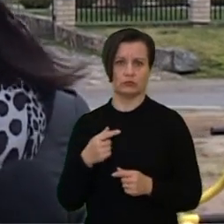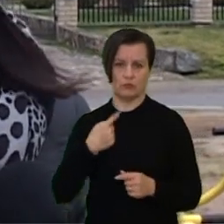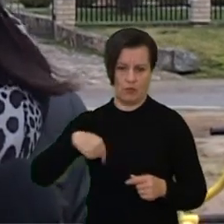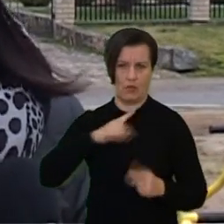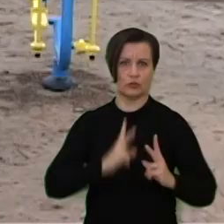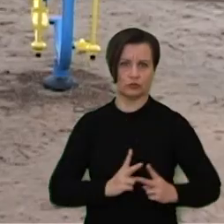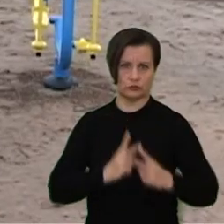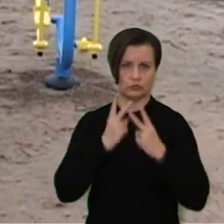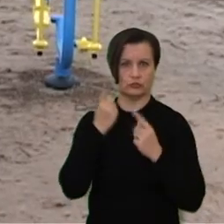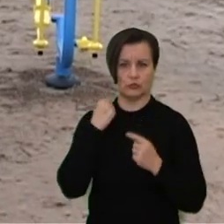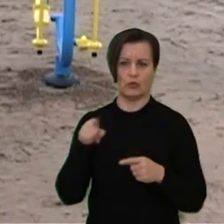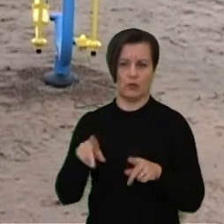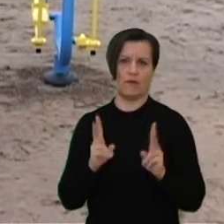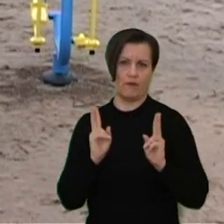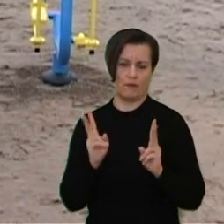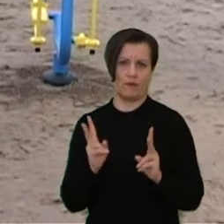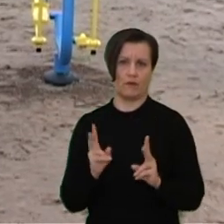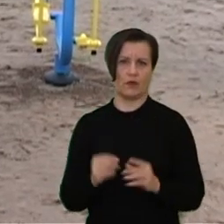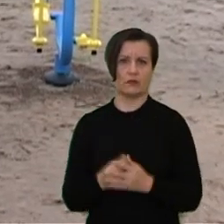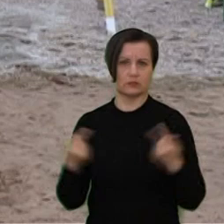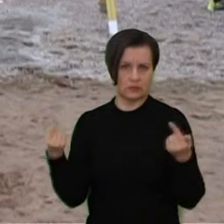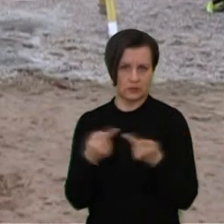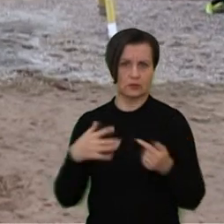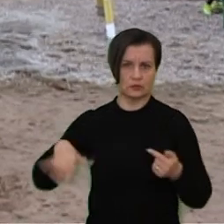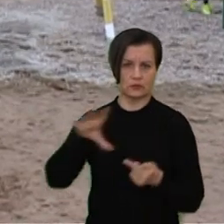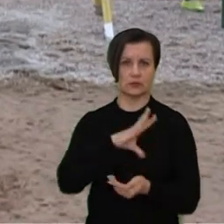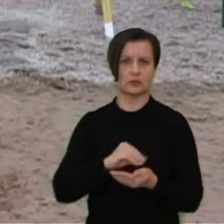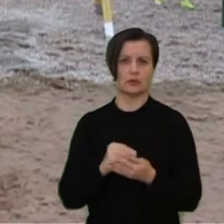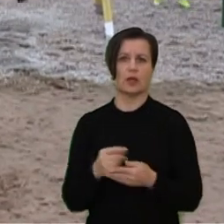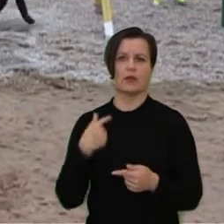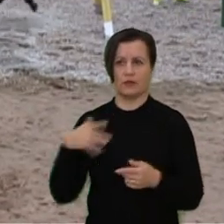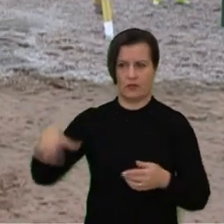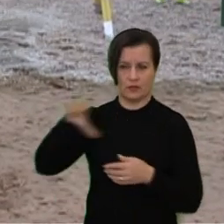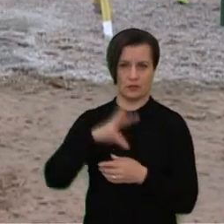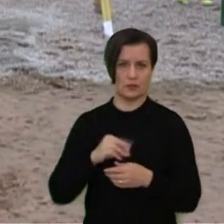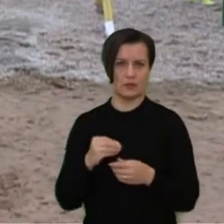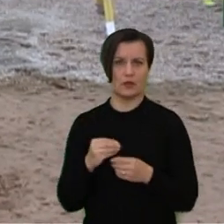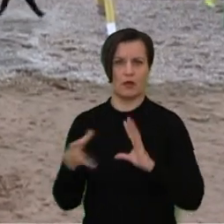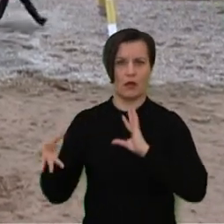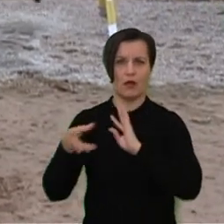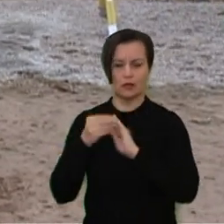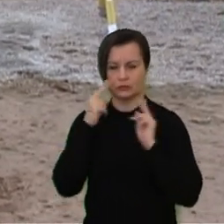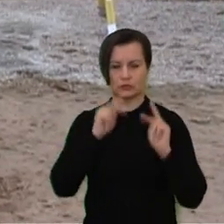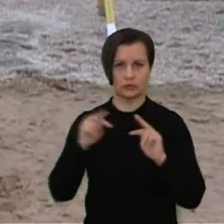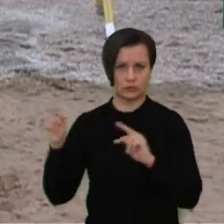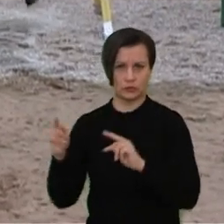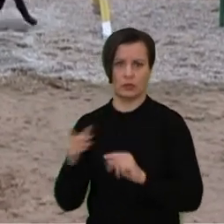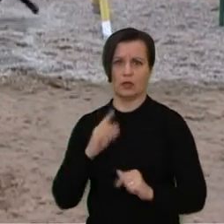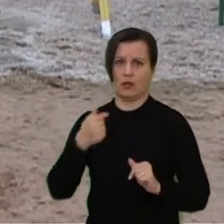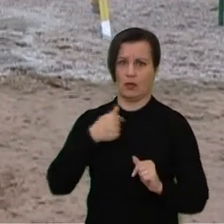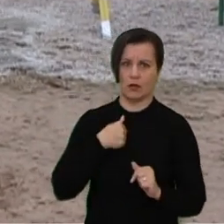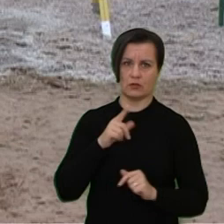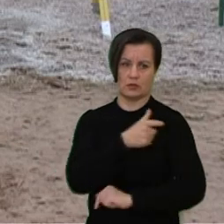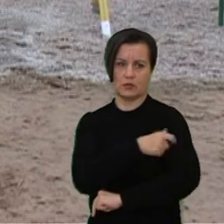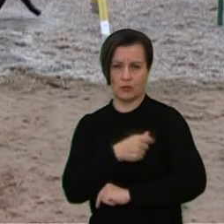jinai būtų, prigytų ir visi kartu ją prižiūrėtume. Neliktų man ar seninaitėj